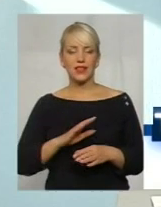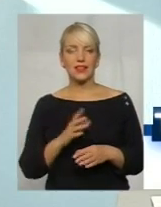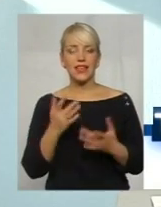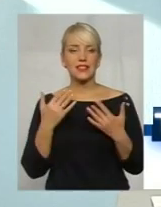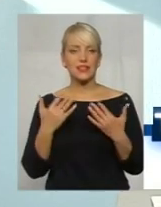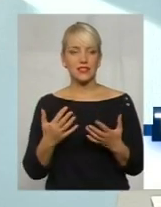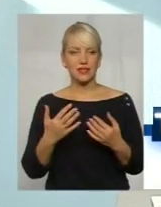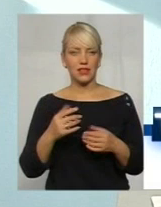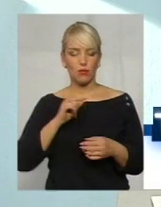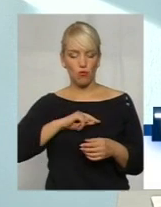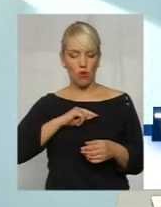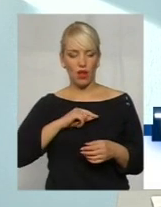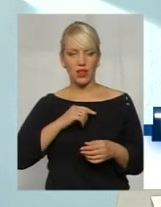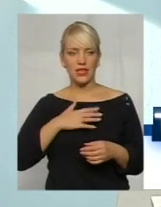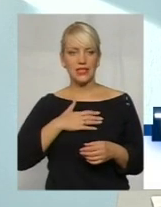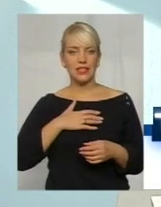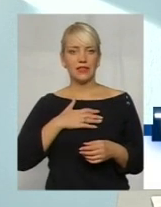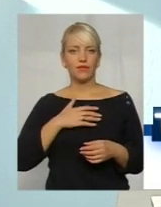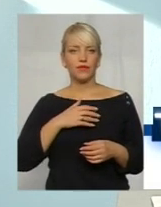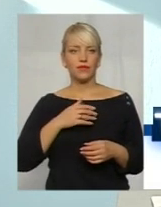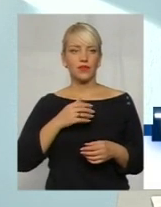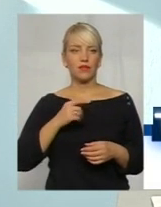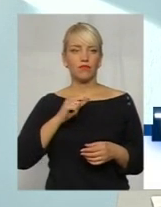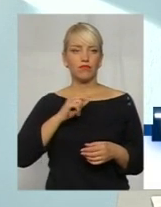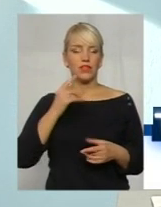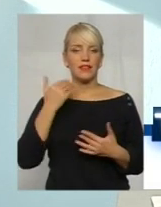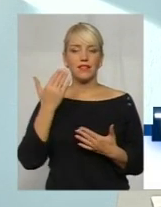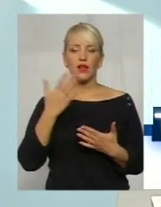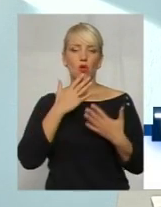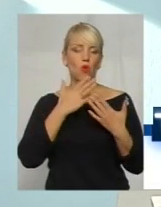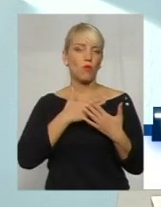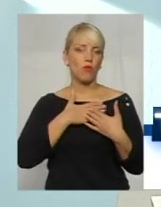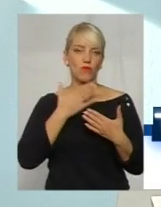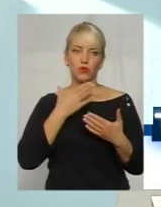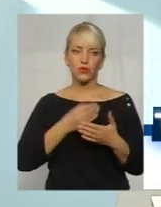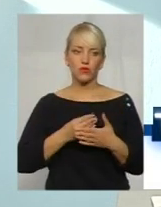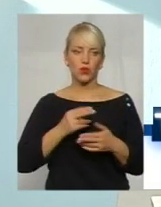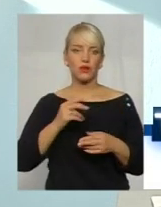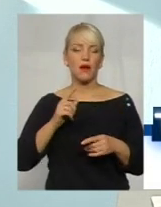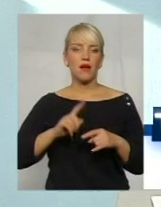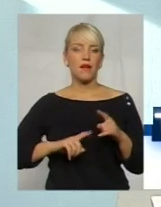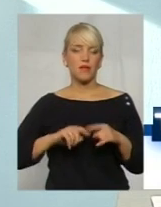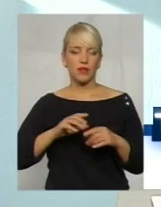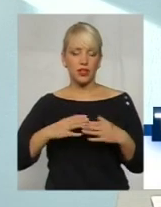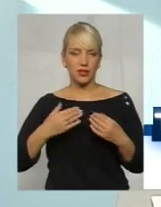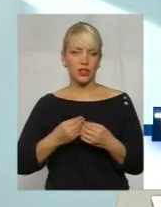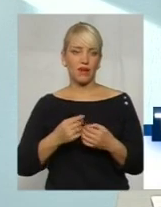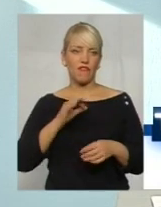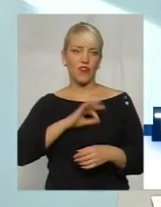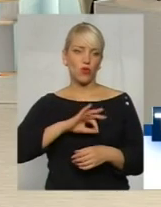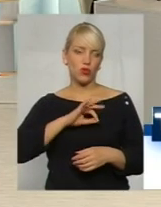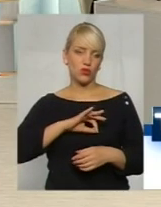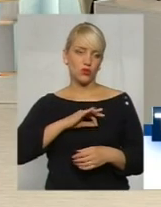настільки морально стійкі, і їхню любов до своїх близьких, рідних використовують шахраї.